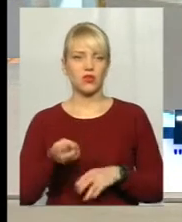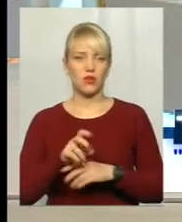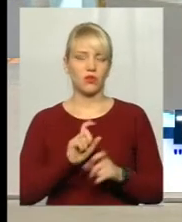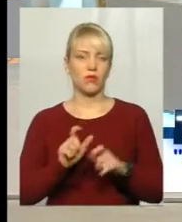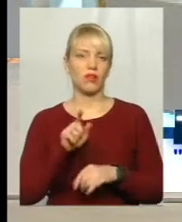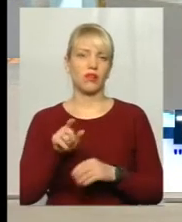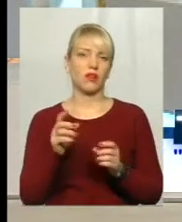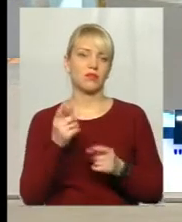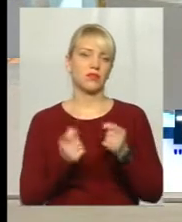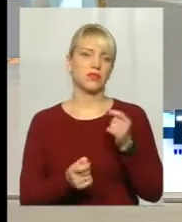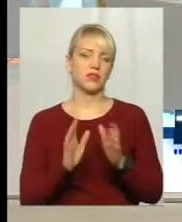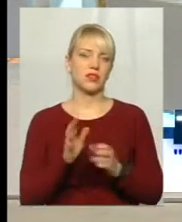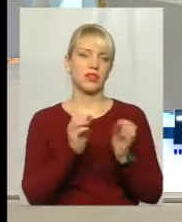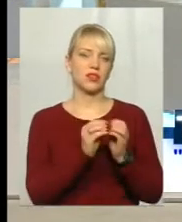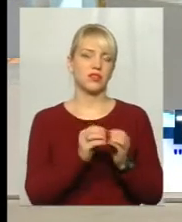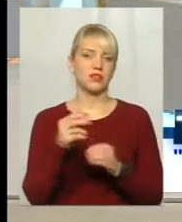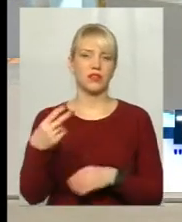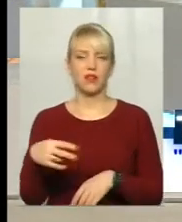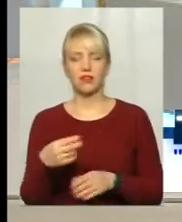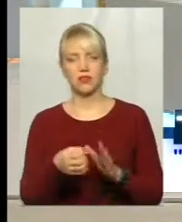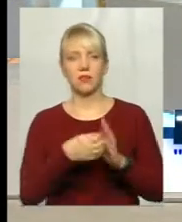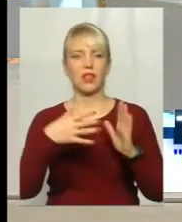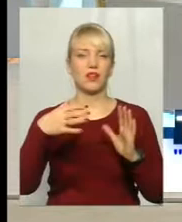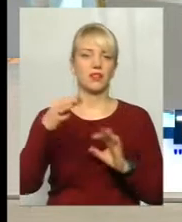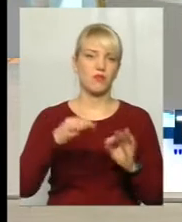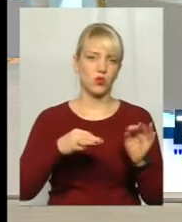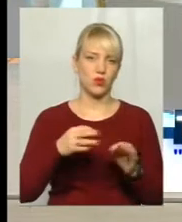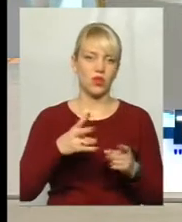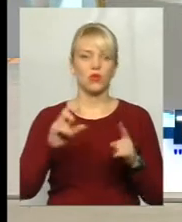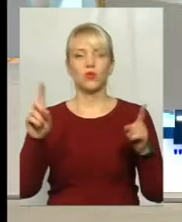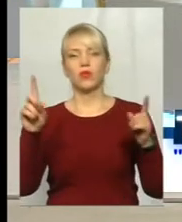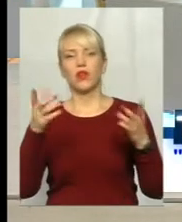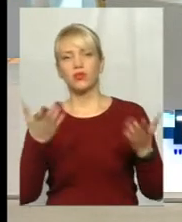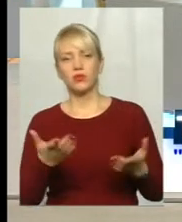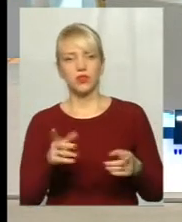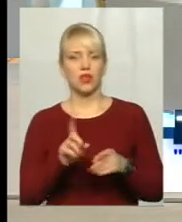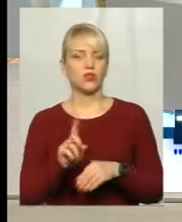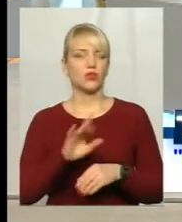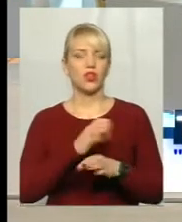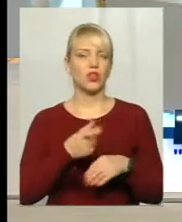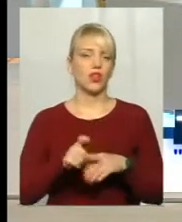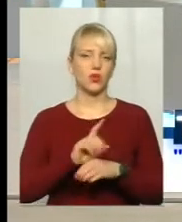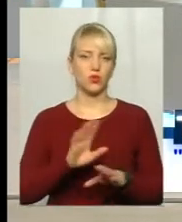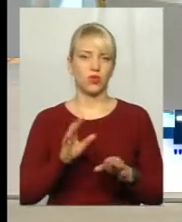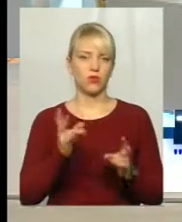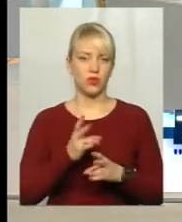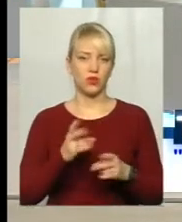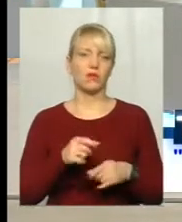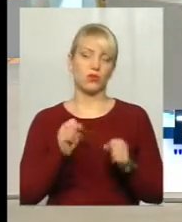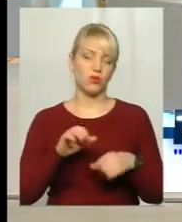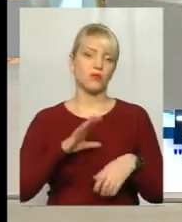знижка 10-20-15%. На щось таке, що не дуже потрібне, може бути дійсно